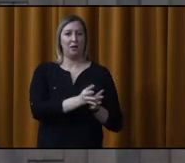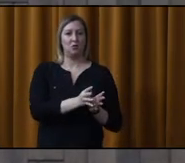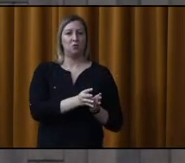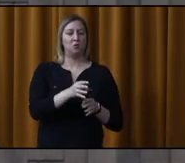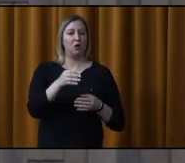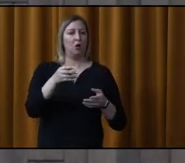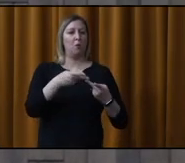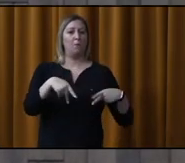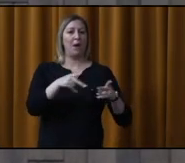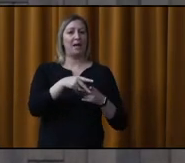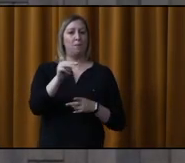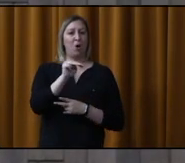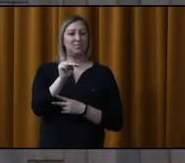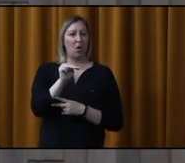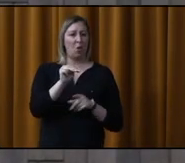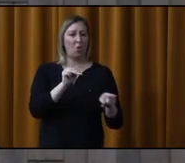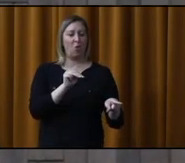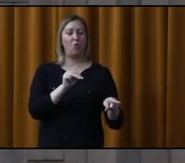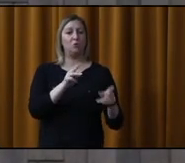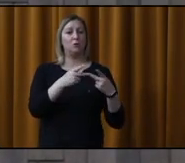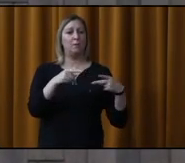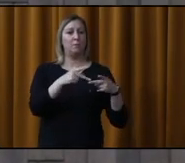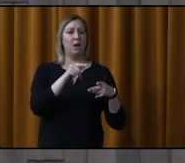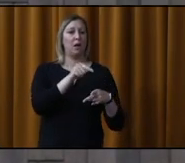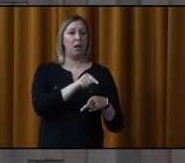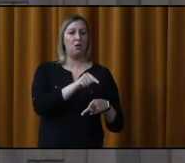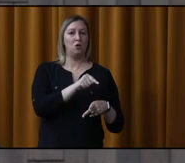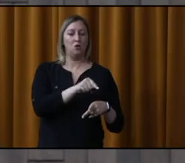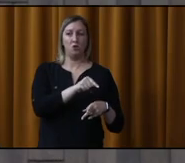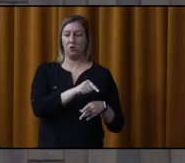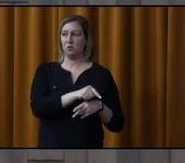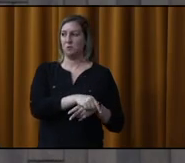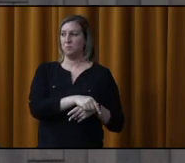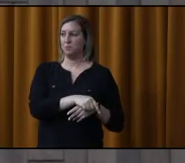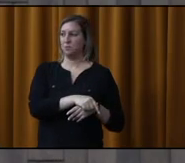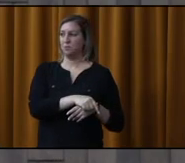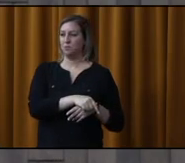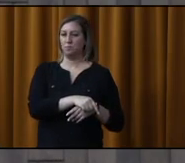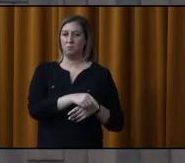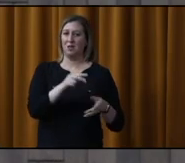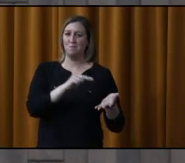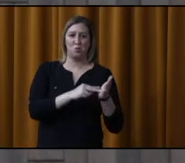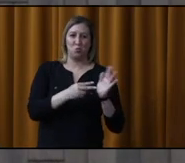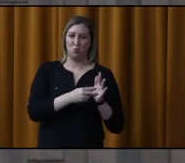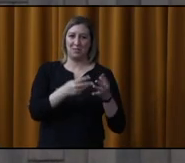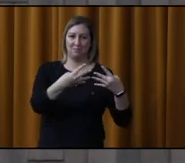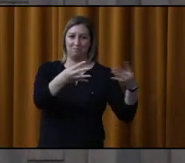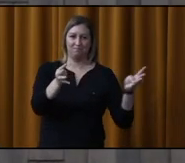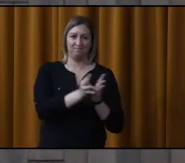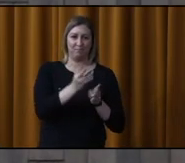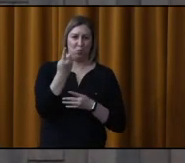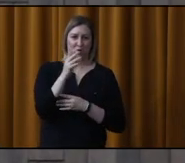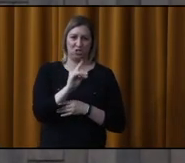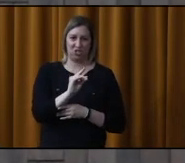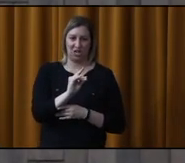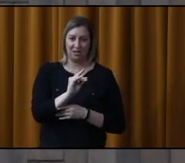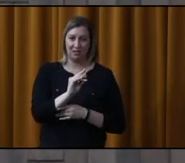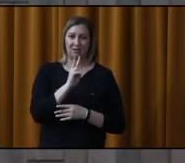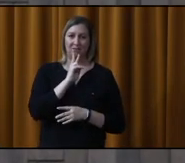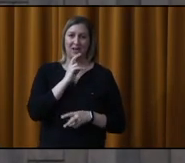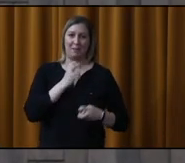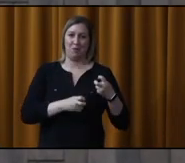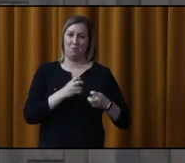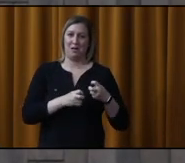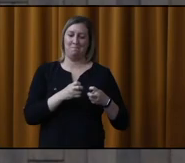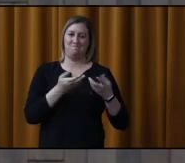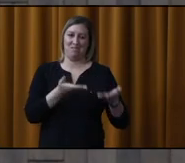des moissons, c'était que ce parc-là n'aurait jamais dû avoir d'enclos canin. Et fondamentalement, tout le problème réside